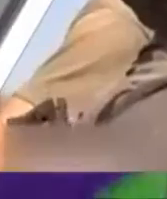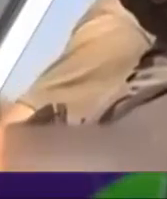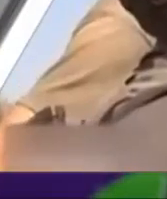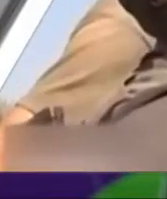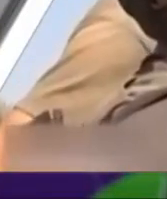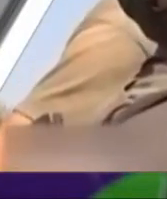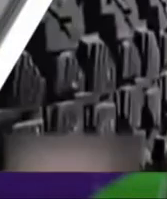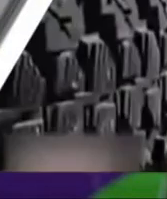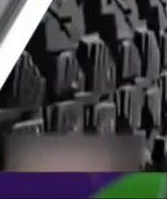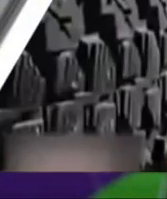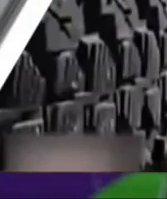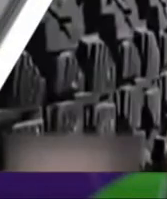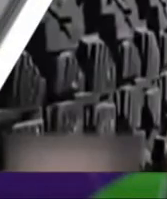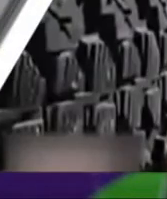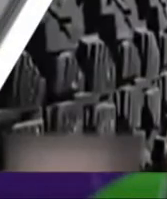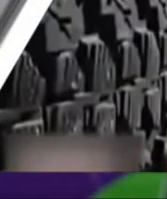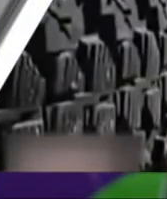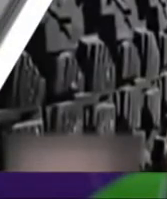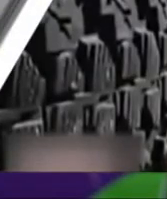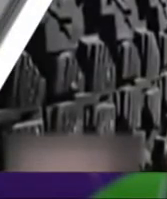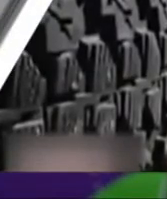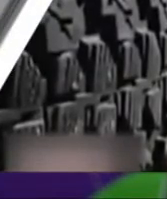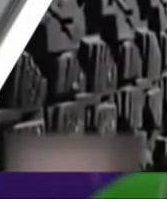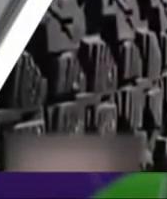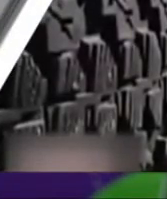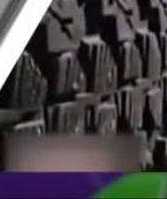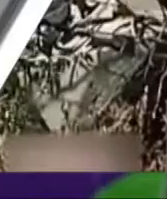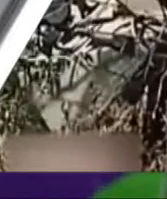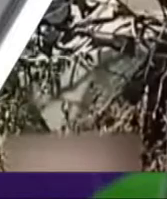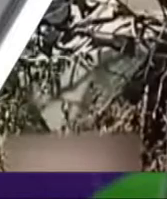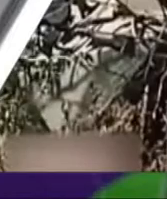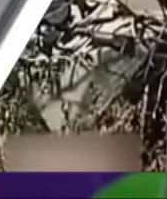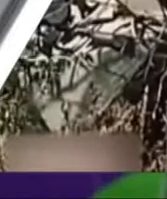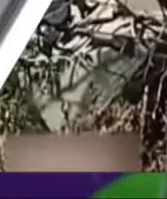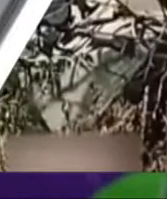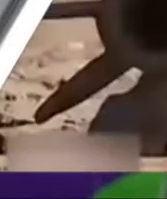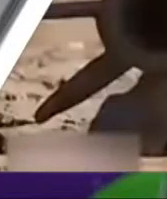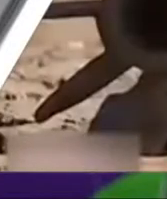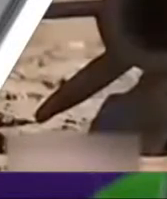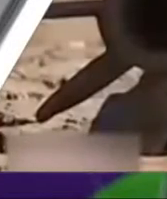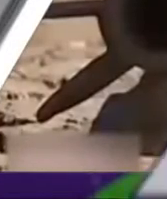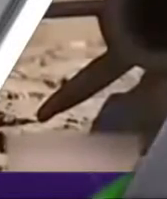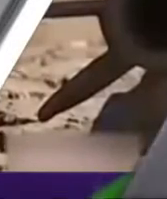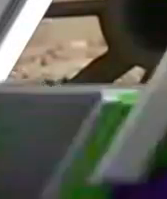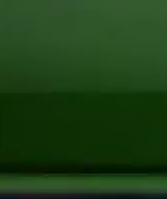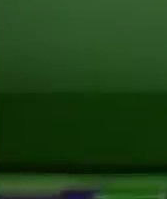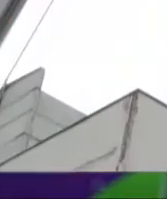За добу у зоні АТО 11 військових отримали поранення, підірвавшись на розтяжках та фугасах.